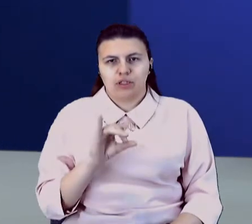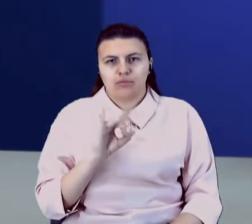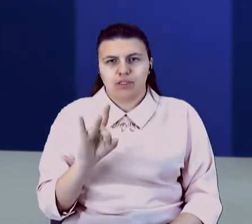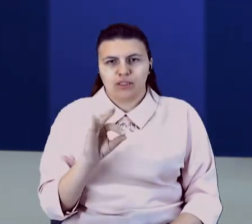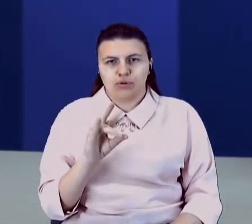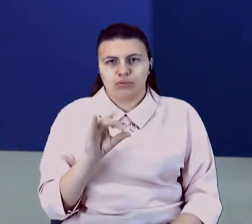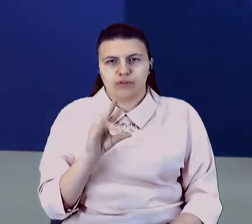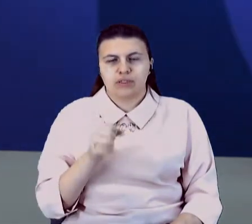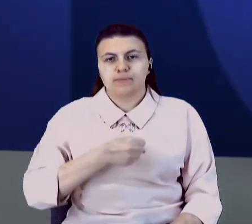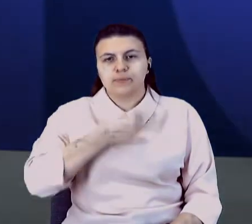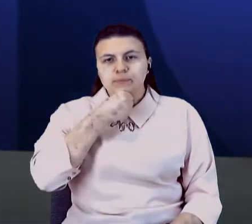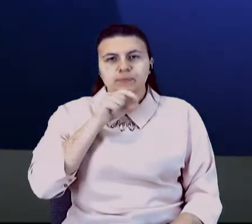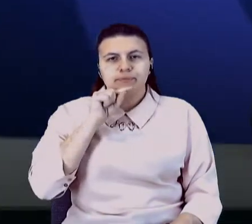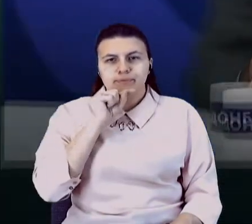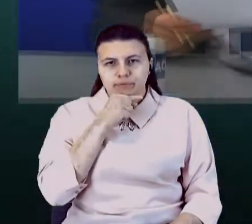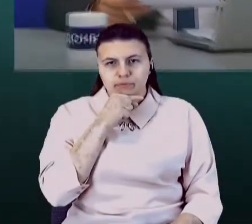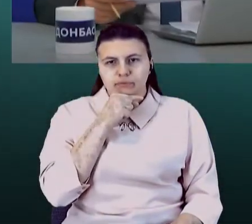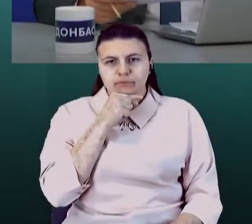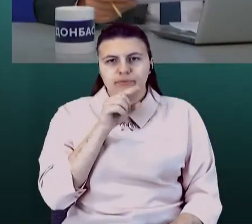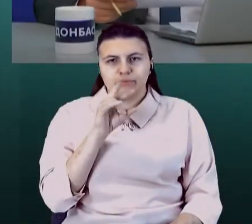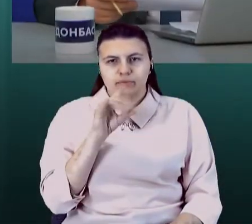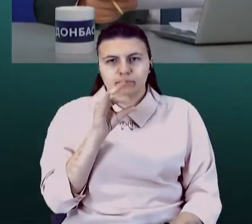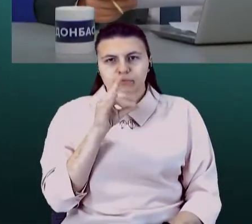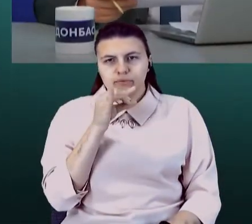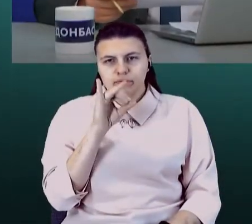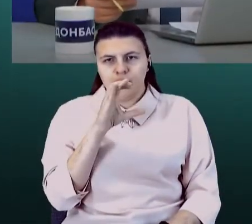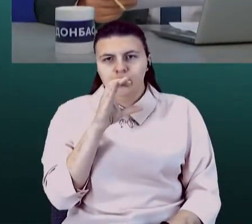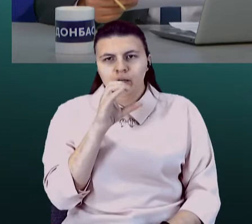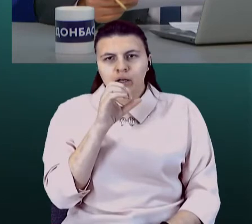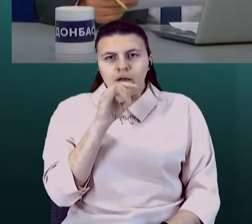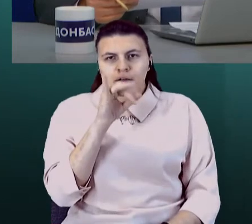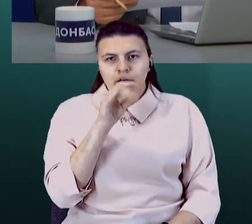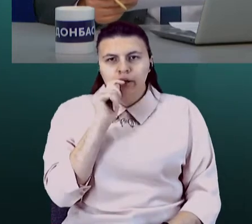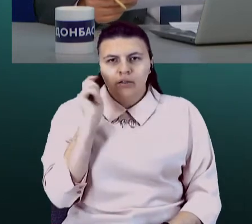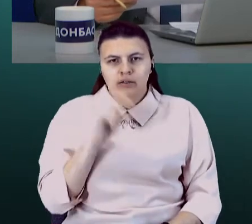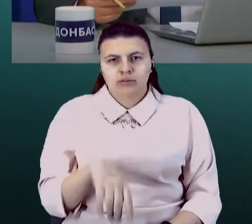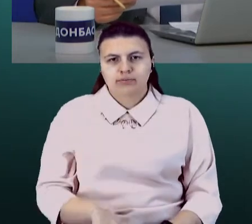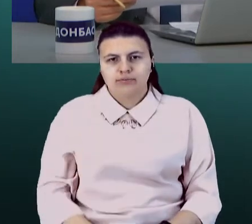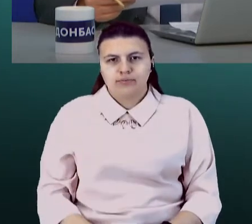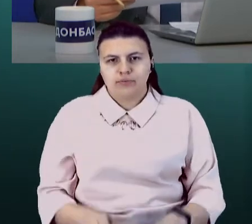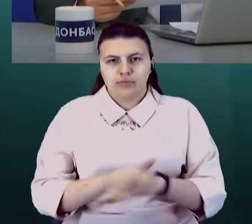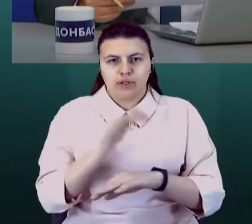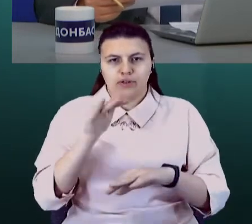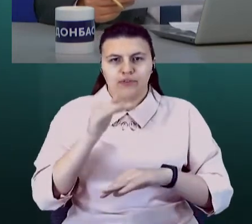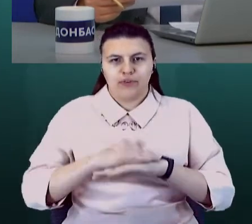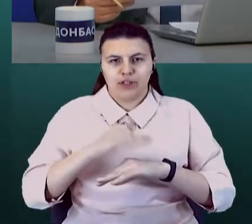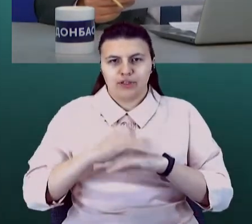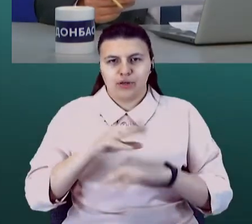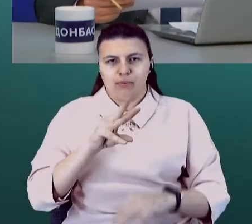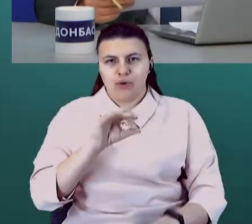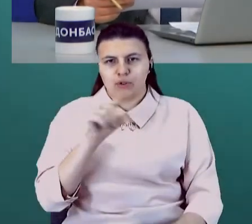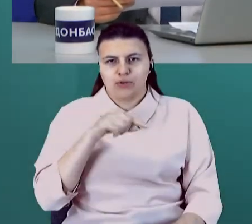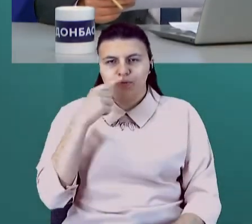економіст Кейс Україна. Пане Володимире, доброго вечора. Доброго вечора. Пане Володимире, в МОЗ говорять, що повна